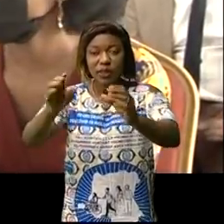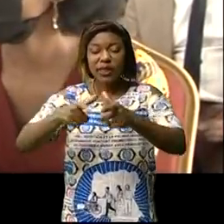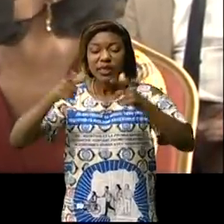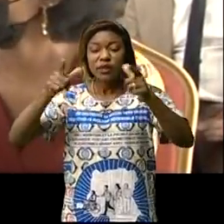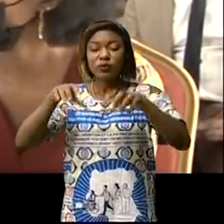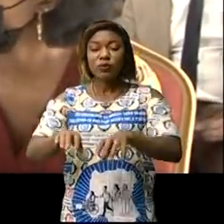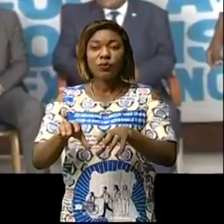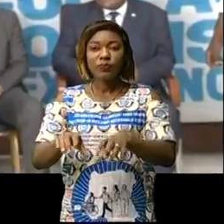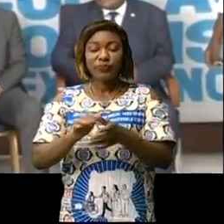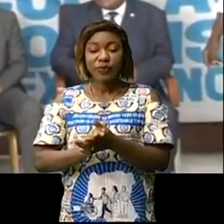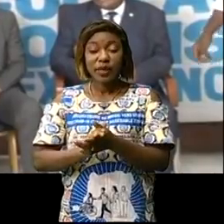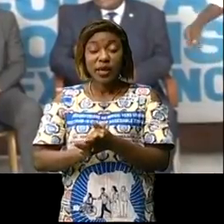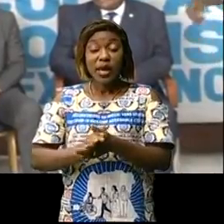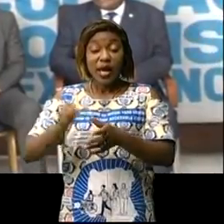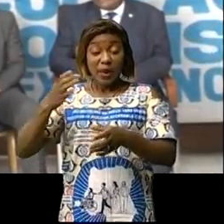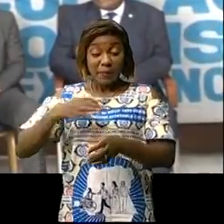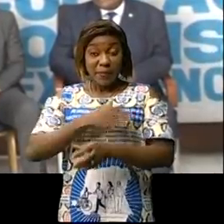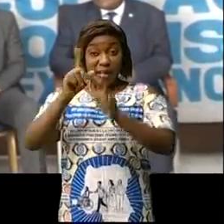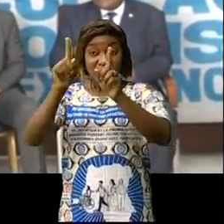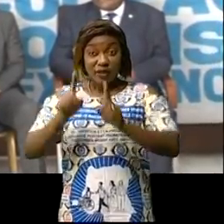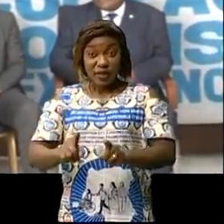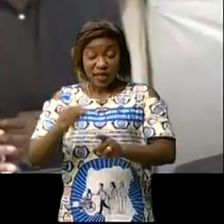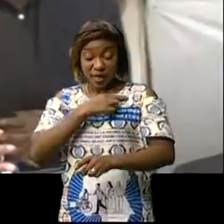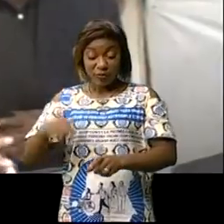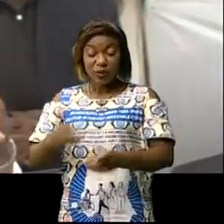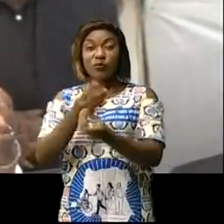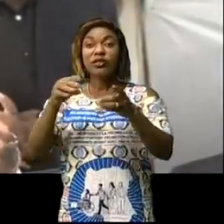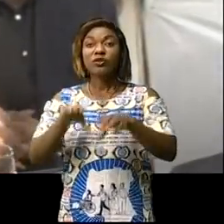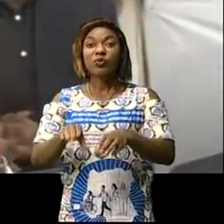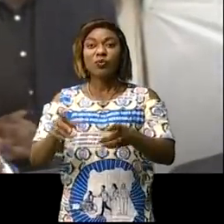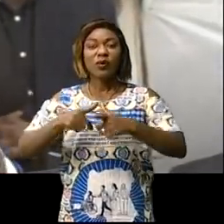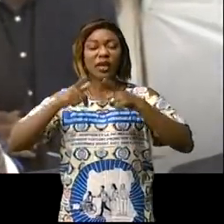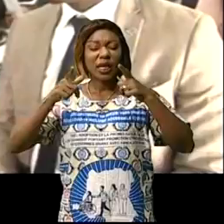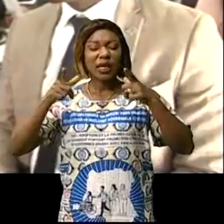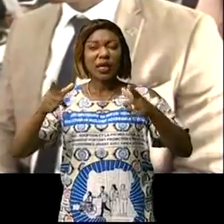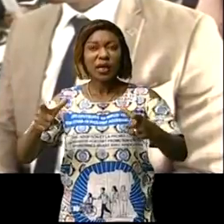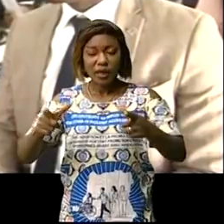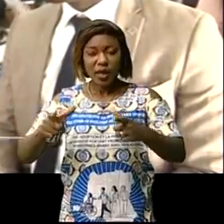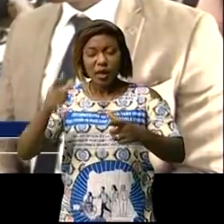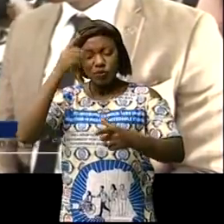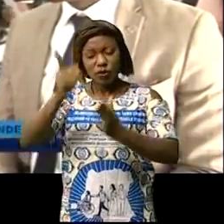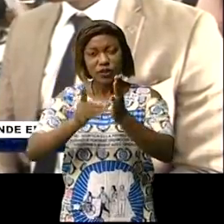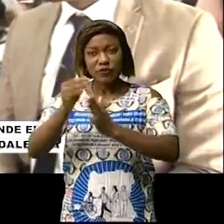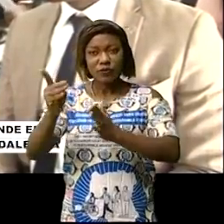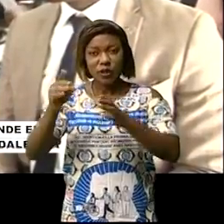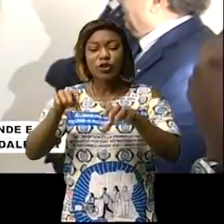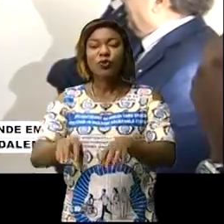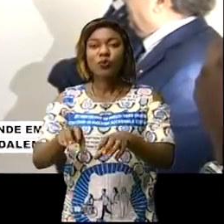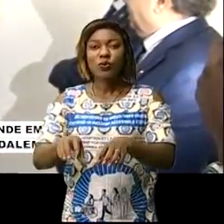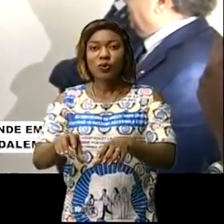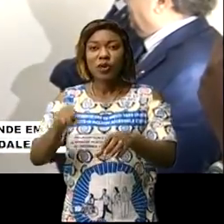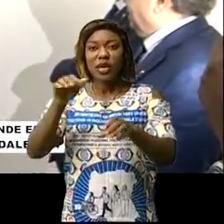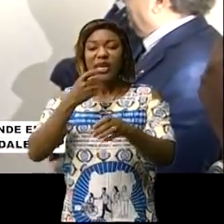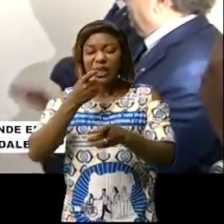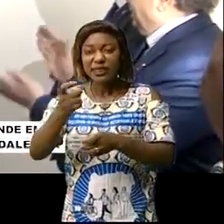La présence de la Reine Maire en République démocratique du Congo est une grande approbation pour le développement de la RDC a